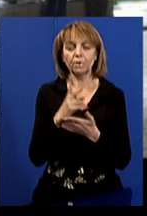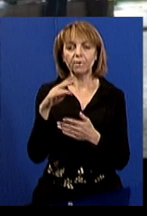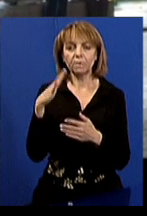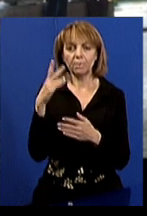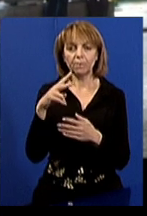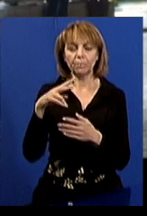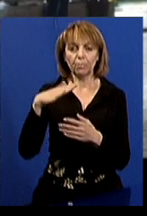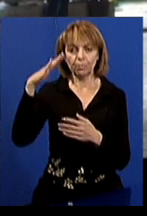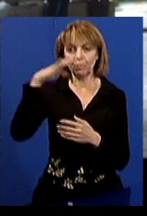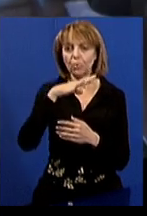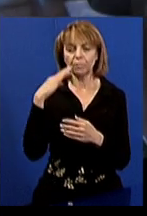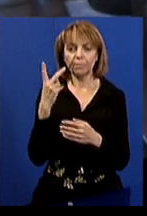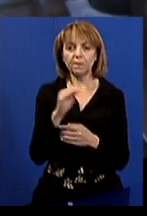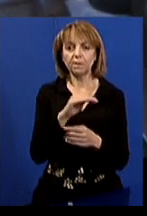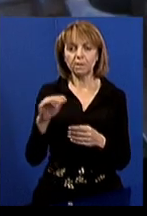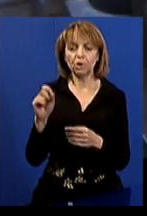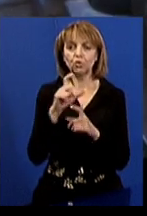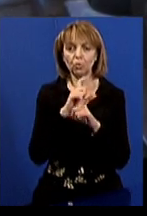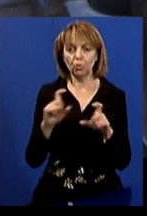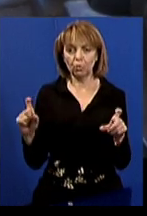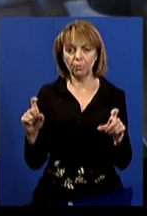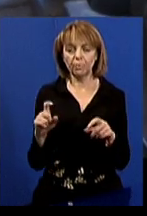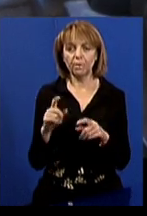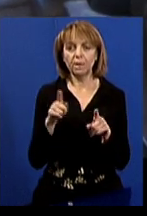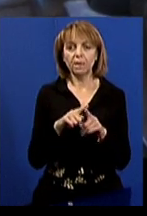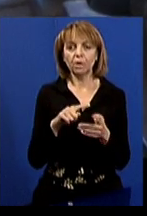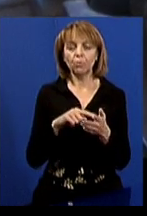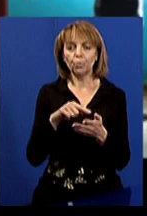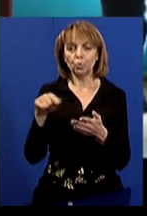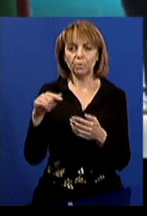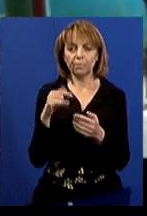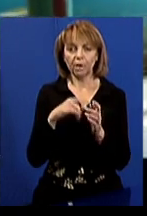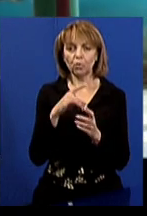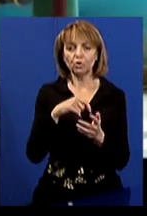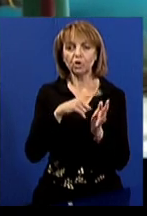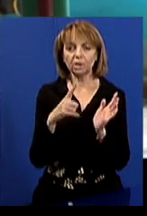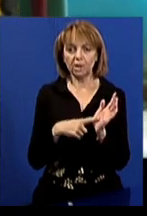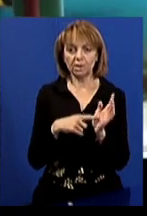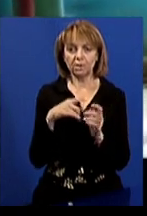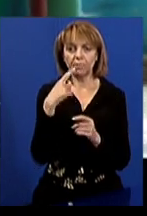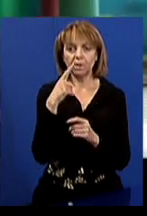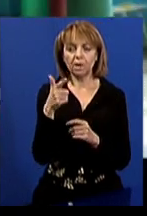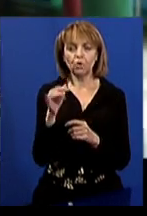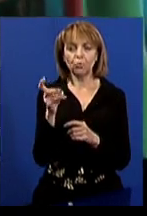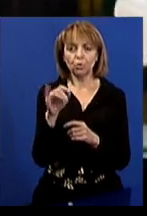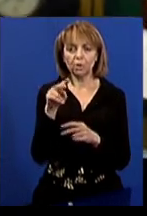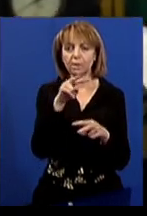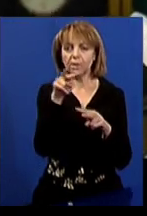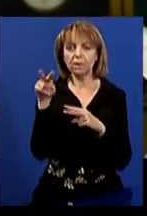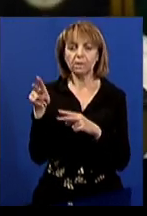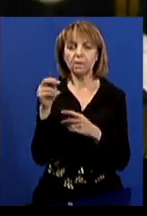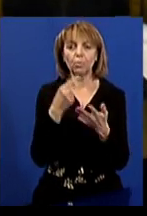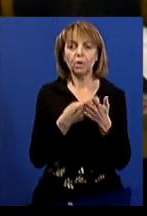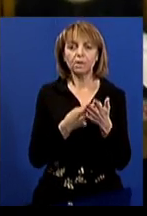багатоповерхівок, два дитячі садочки та школу. Таких пунктів у районі 16, каже операторка Ніна Рубченко. Вона стежить за